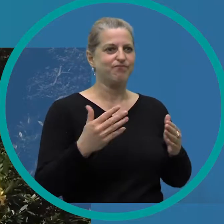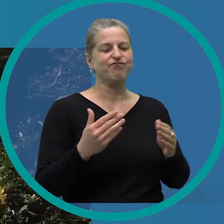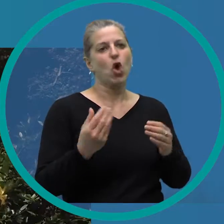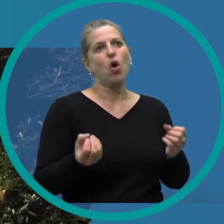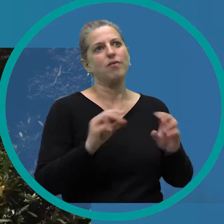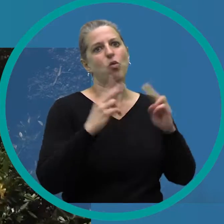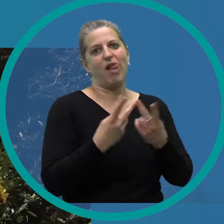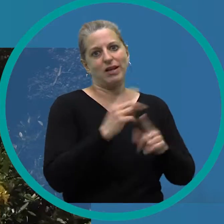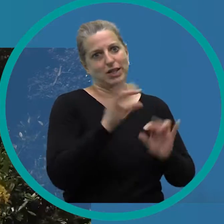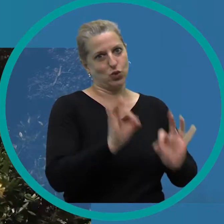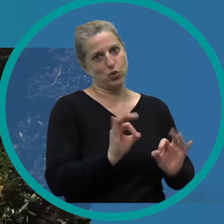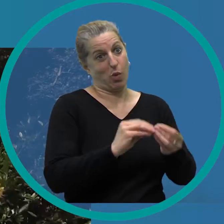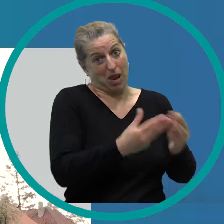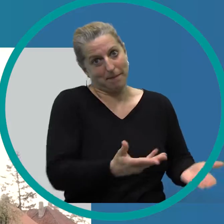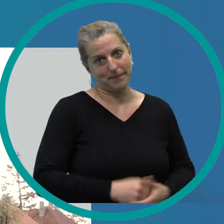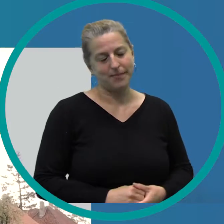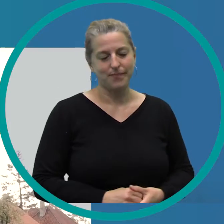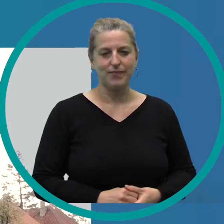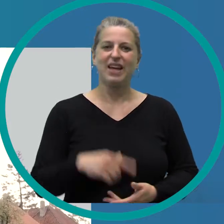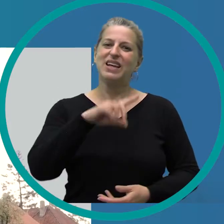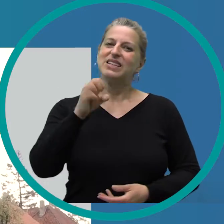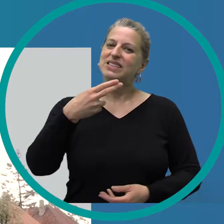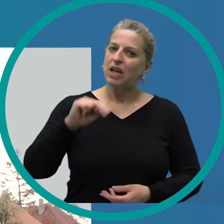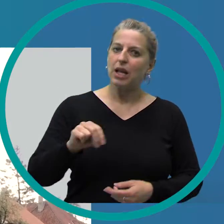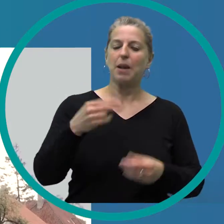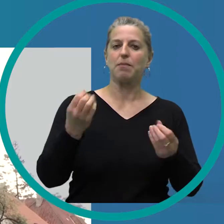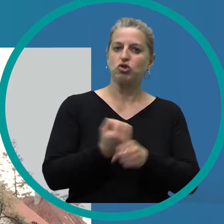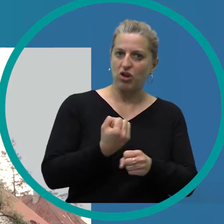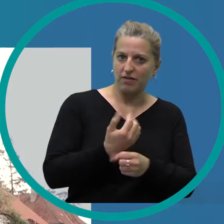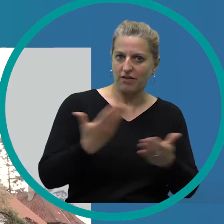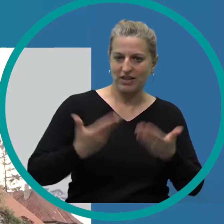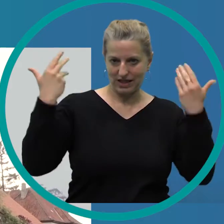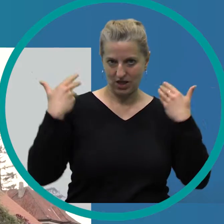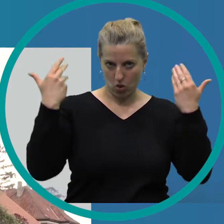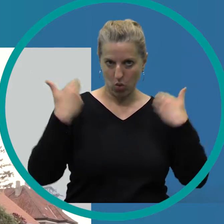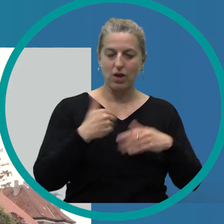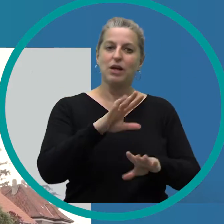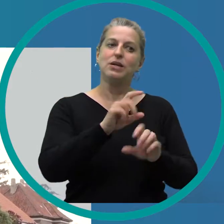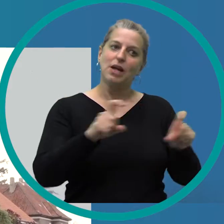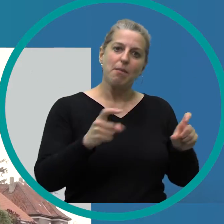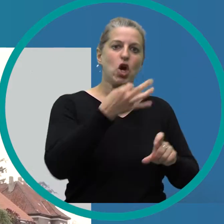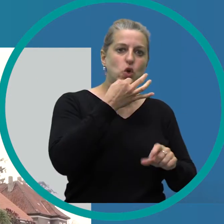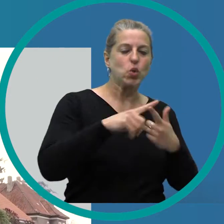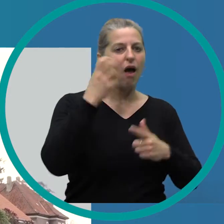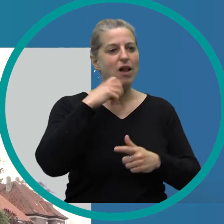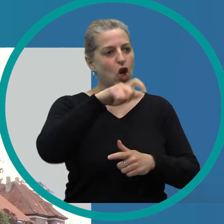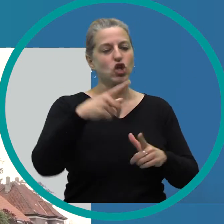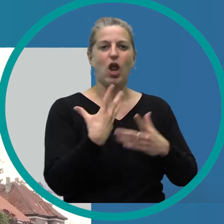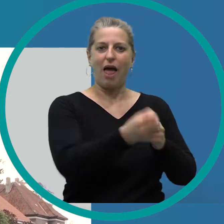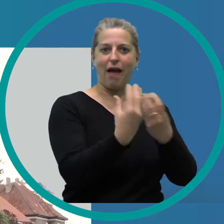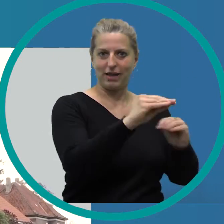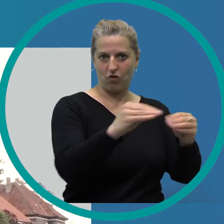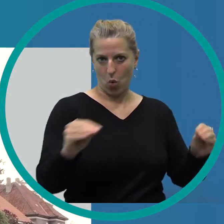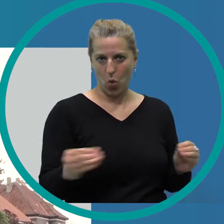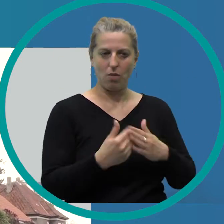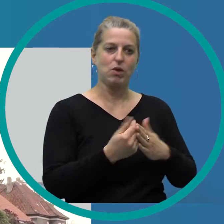ökologisch gesehen das Problem, ja. Dass sich das Zehn damit beschäftigt, hat den Hintergrund, dass das Thema Jung und Alt erreichen soll. Es soll